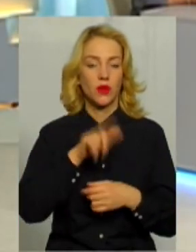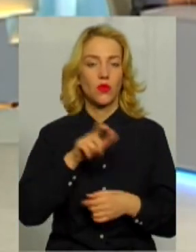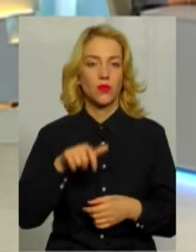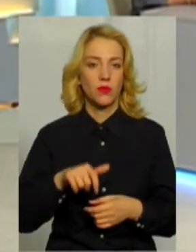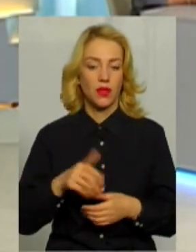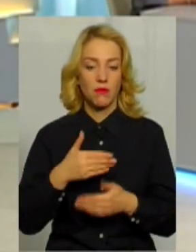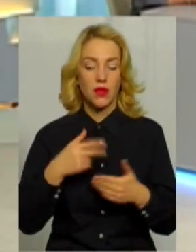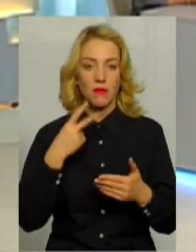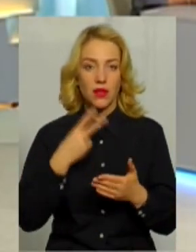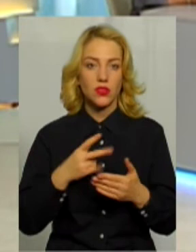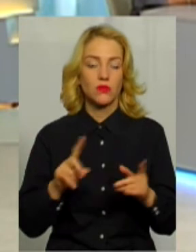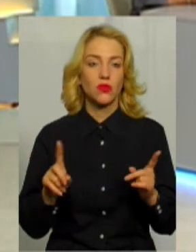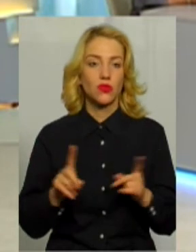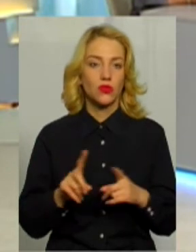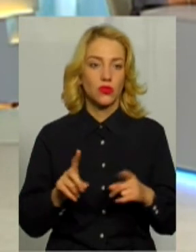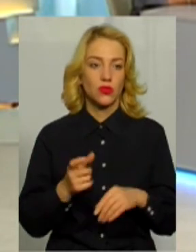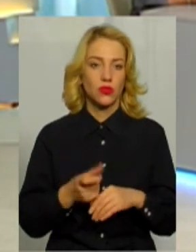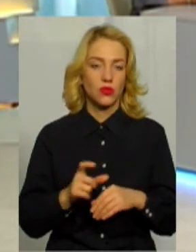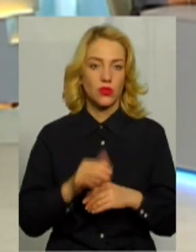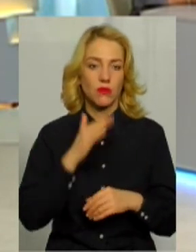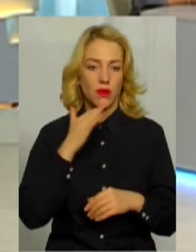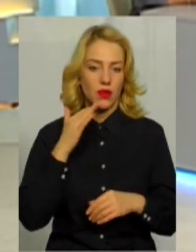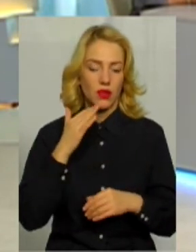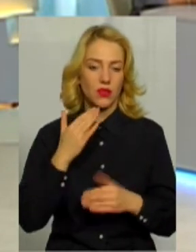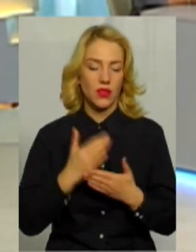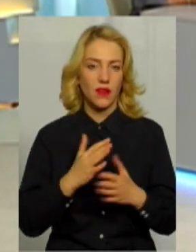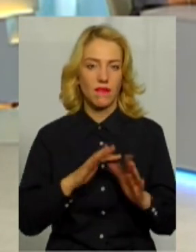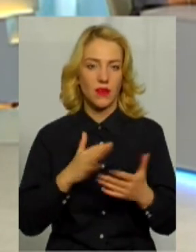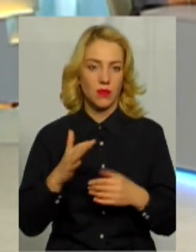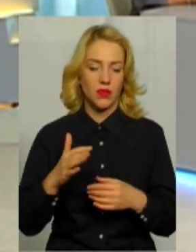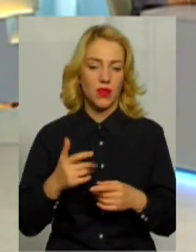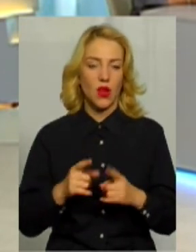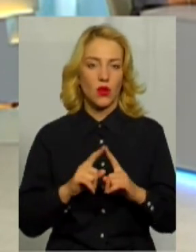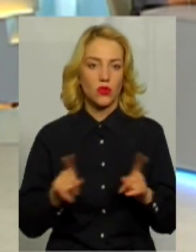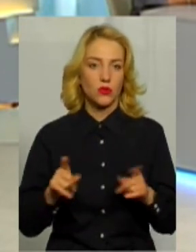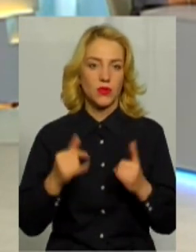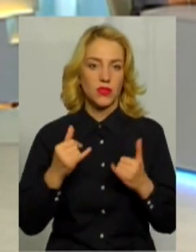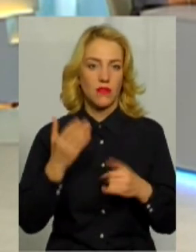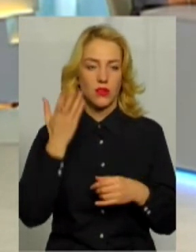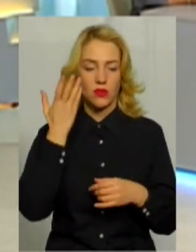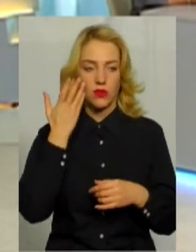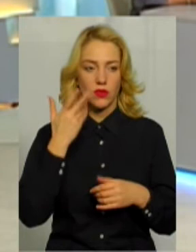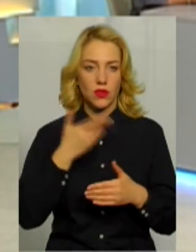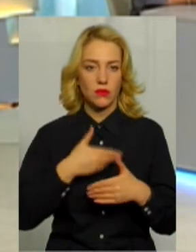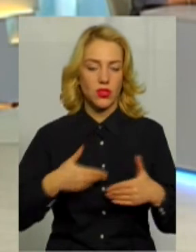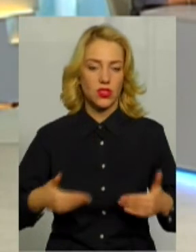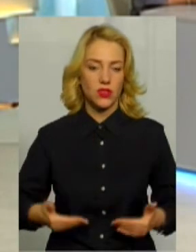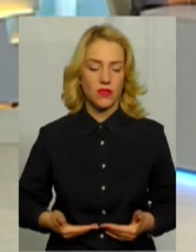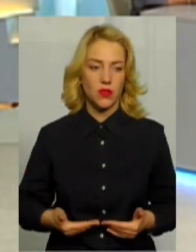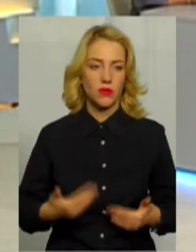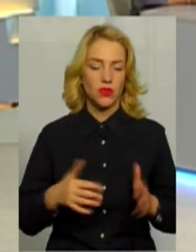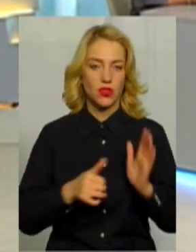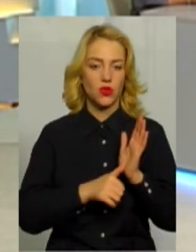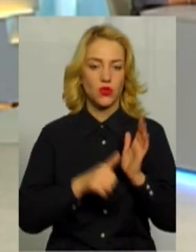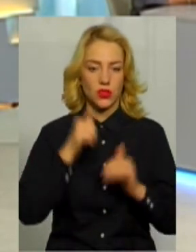ми бачимо, що дуже багато таких випадків є, особливо зараз, коли ми там живемо вже, шостий рік у